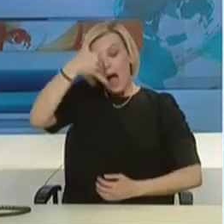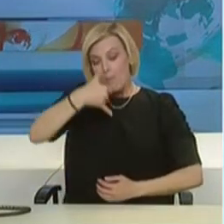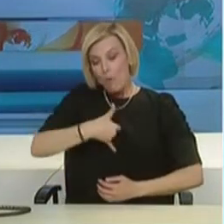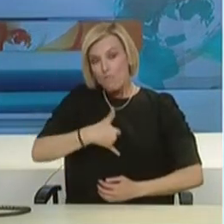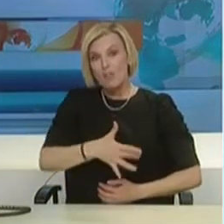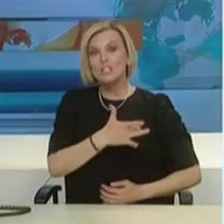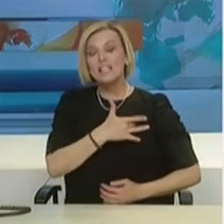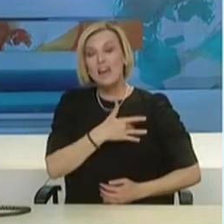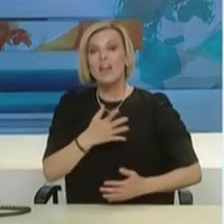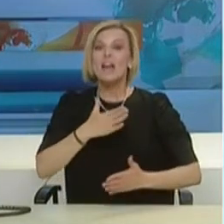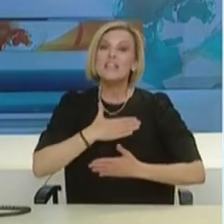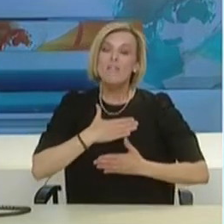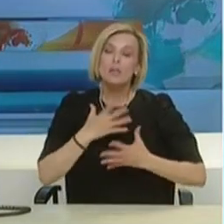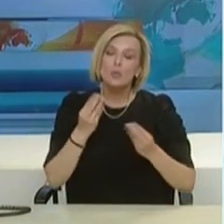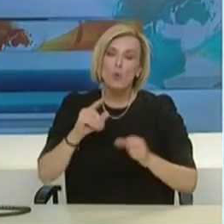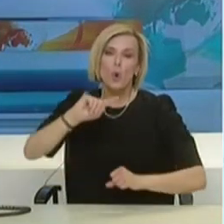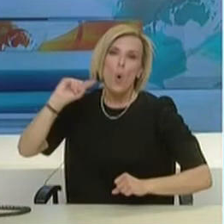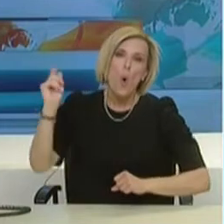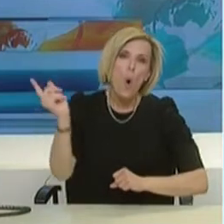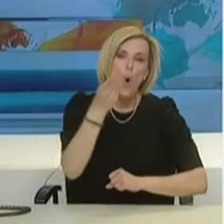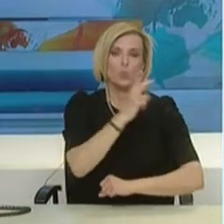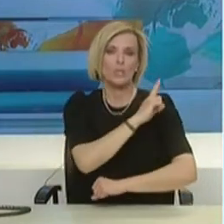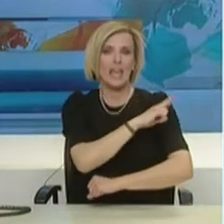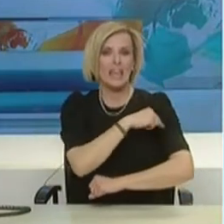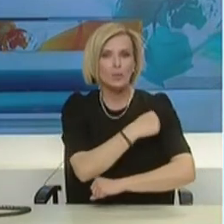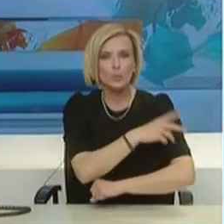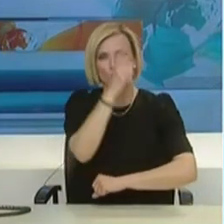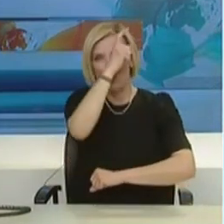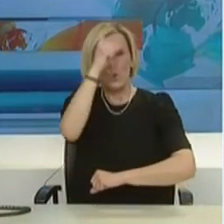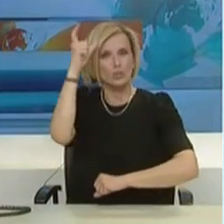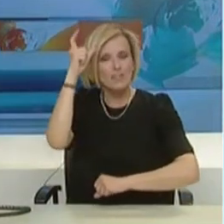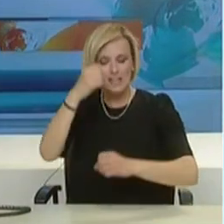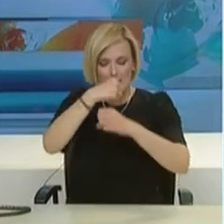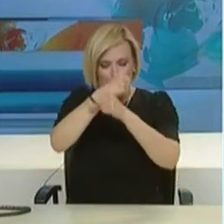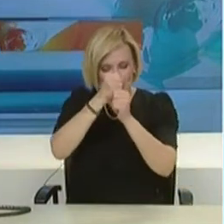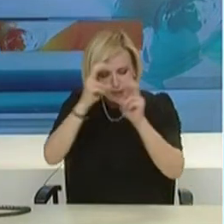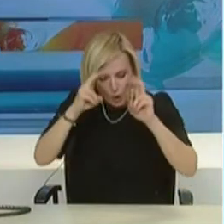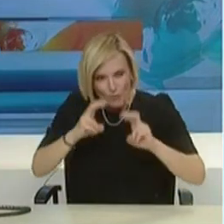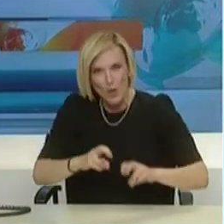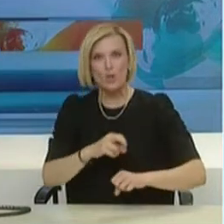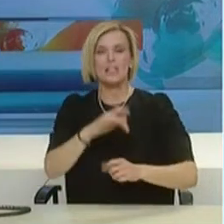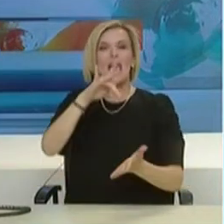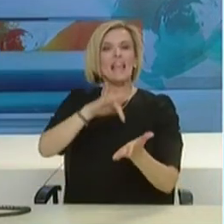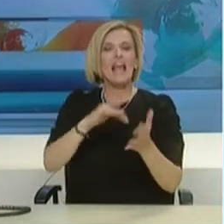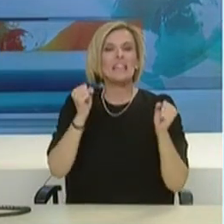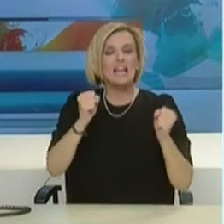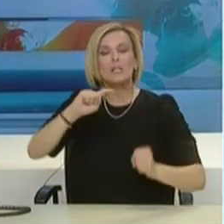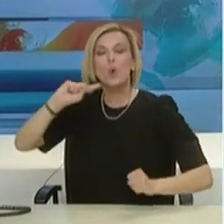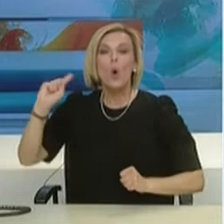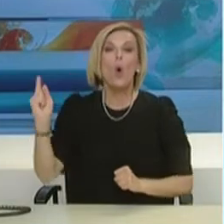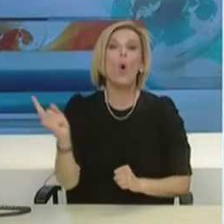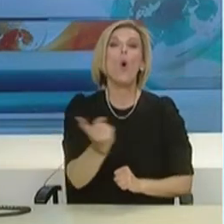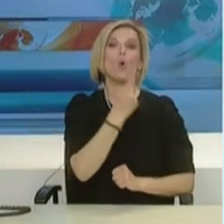γραμμή της μάχης, τόσο στον Εθνικό Οργανισμό Δημόσιας Υγείας, τόσο στα νοσοκομεία, τόσο στα κέντρα υγείας,